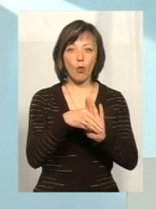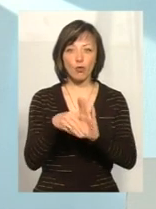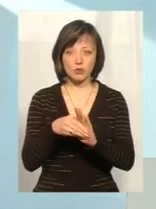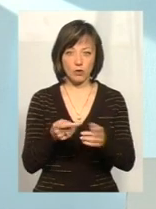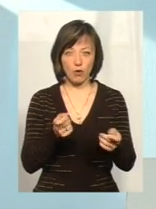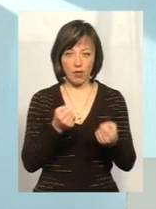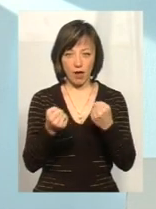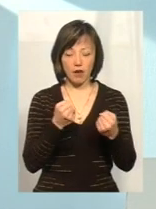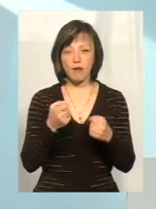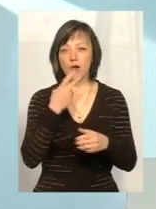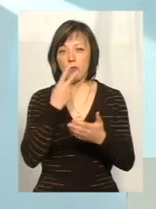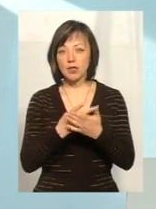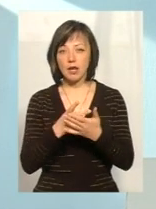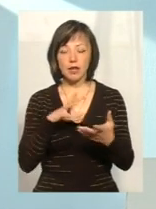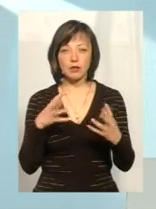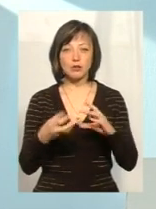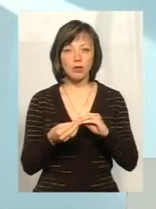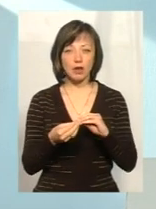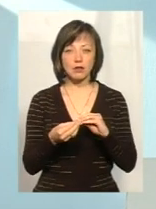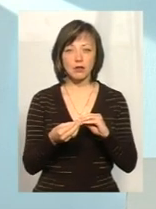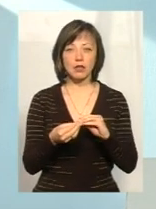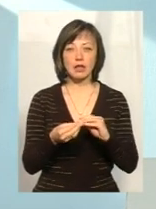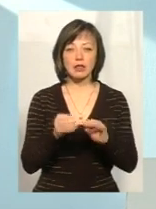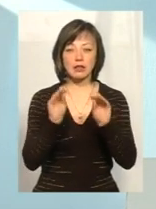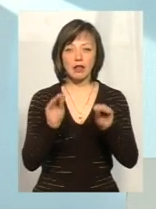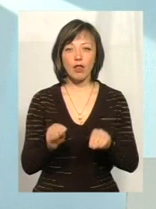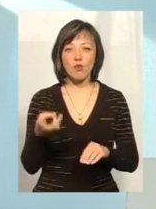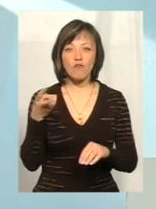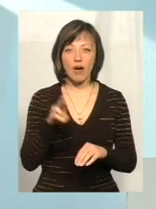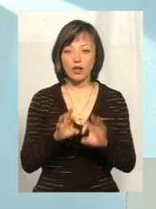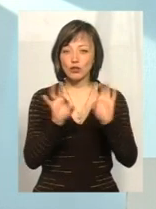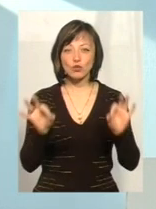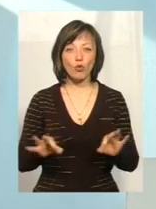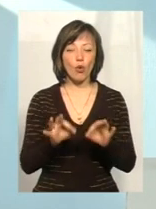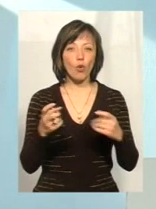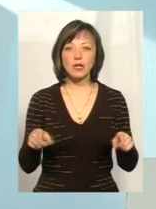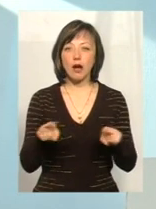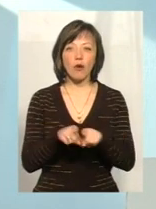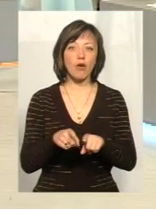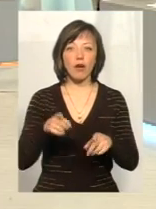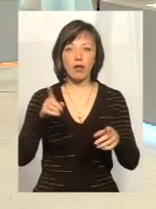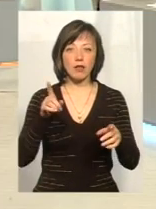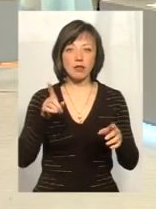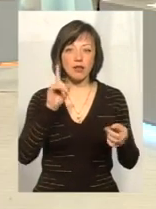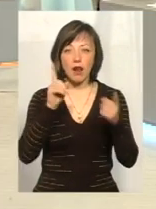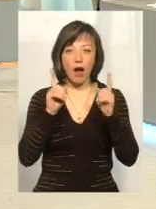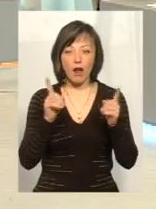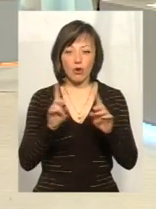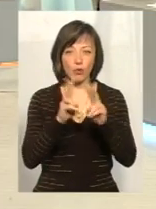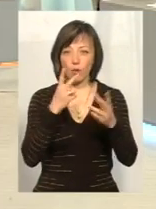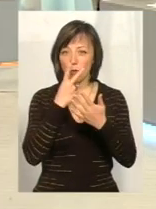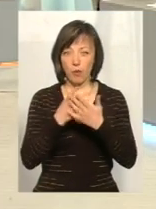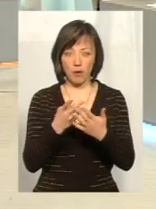Хоча, як показали результати декларування, нічого такого нереального ніхто не побачив.